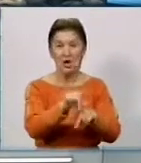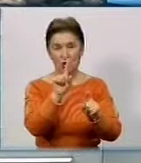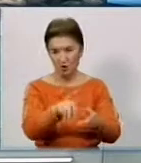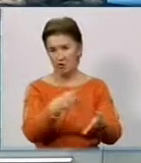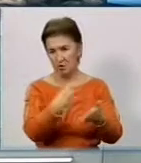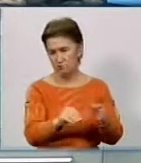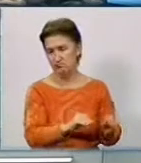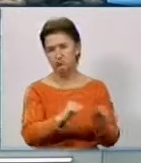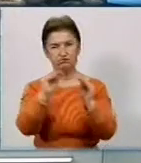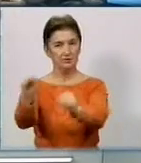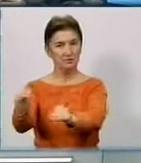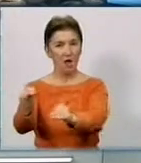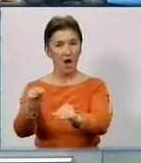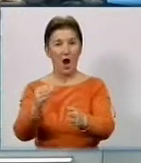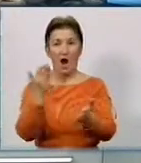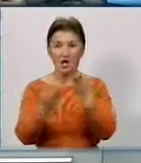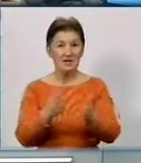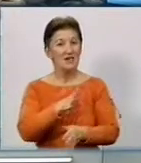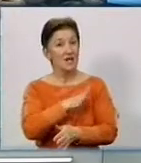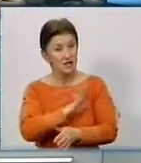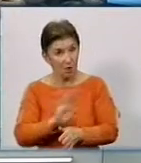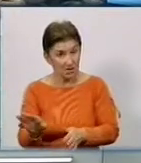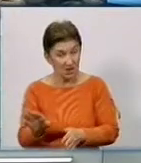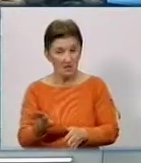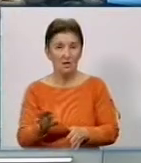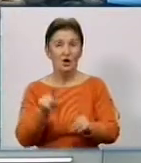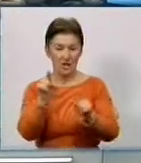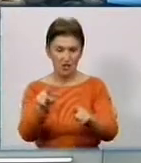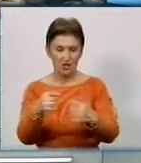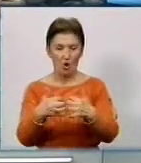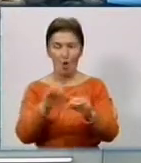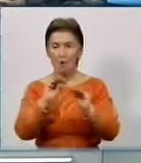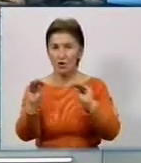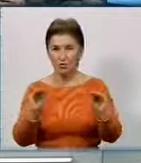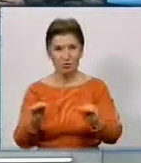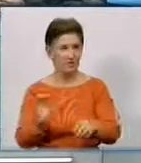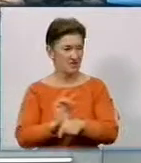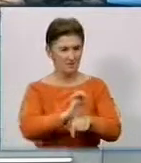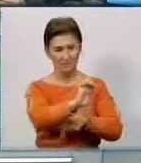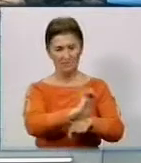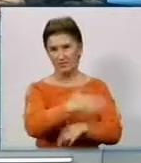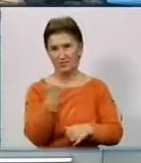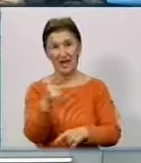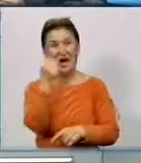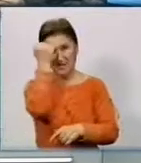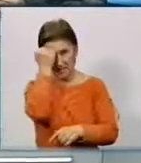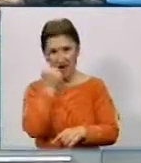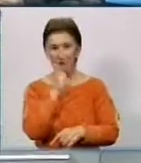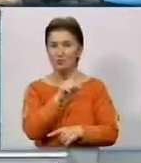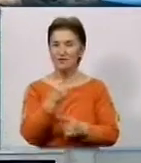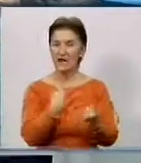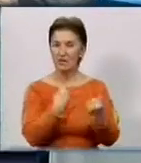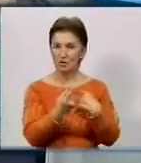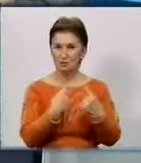оборудование. Если там специалиста нет и давно его не было, то мы туда это оборудование не поставляли. Дякую вам за разговор нашим длятачам. Я